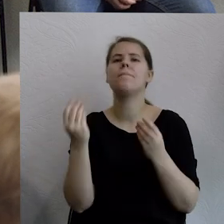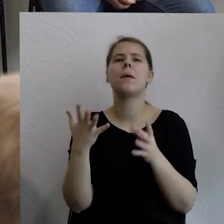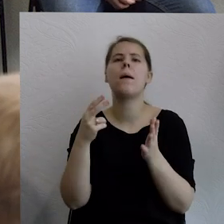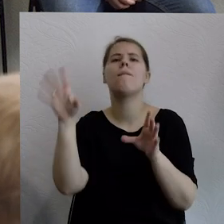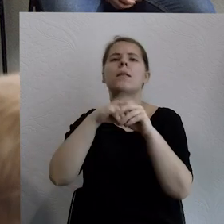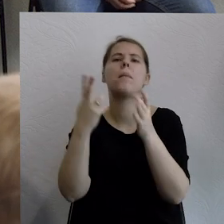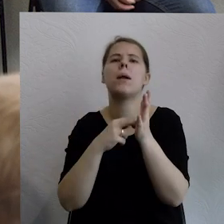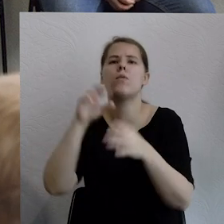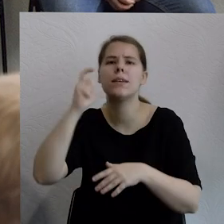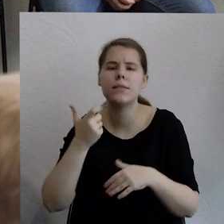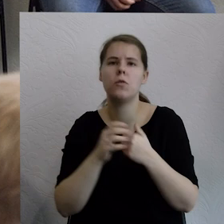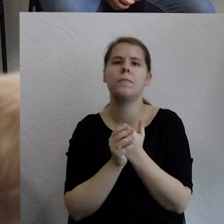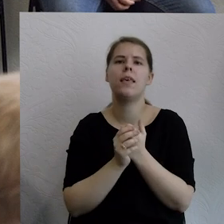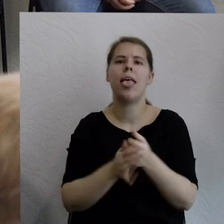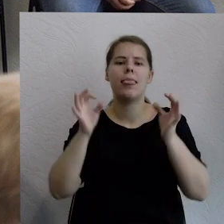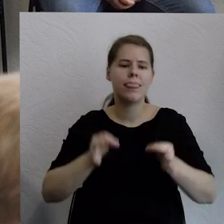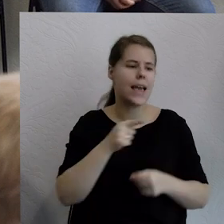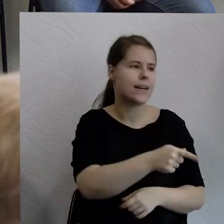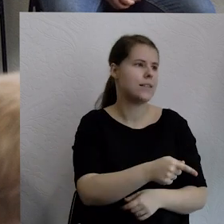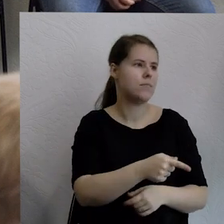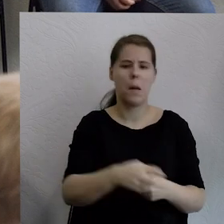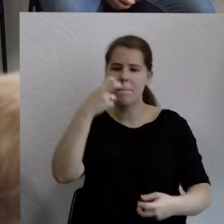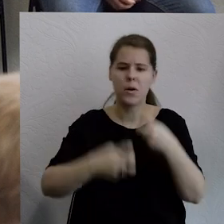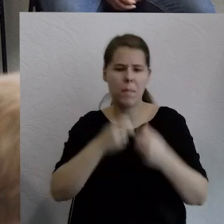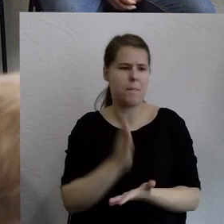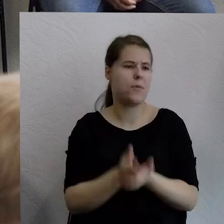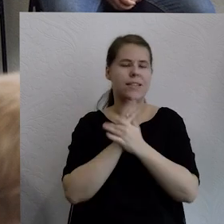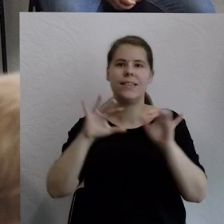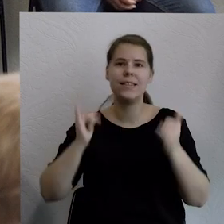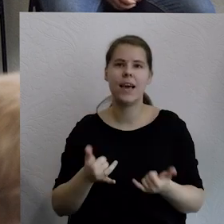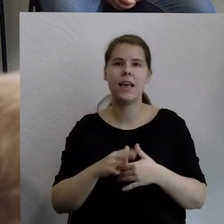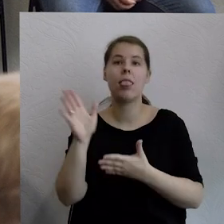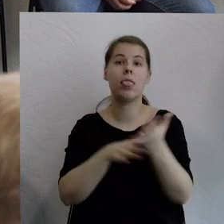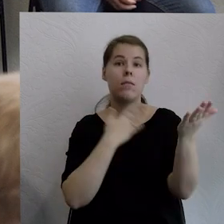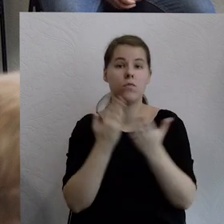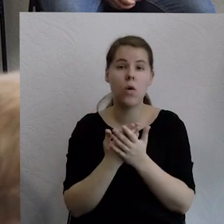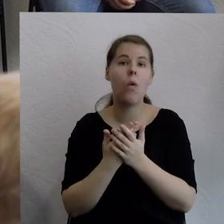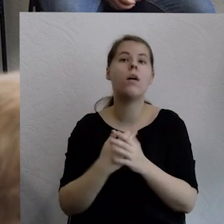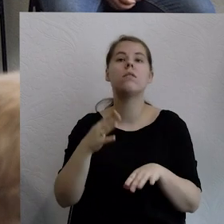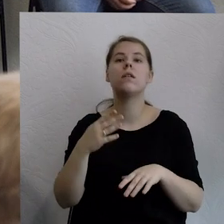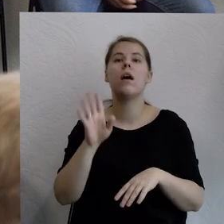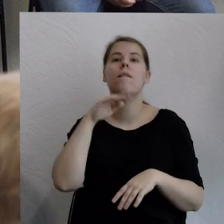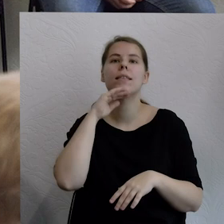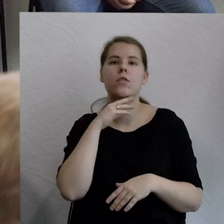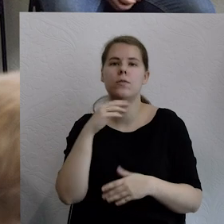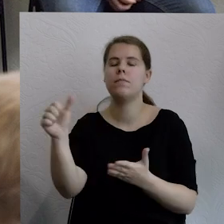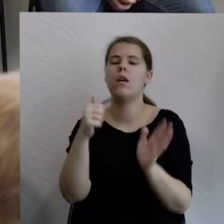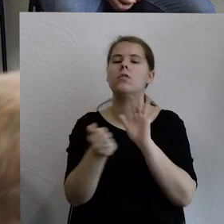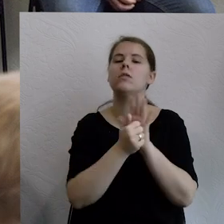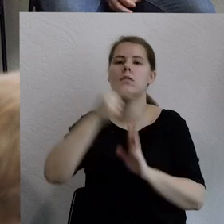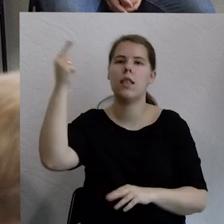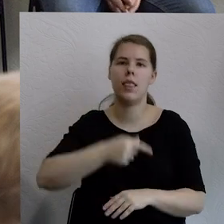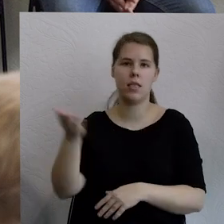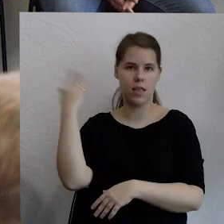rzeczami, które nas w tej chwili dotykają. Na przykład wystarczy sobie wyobrazić też cofnąć się o 16 lat. 2008